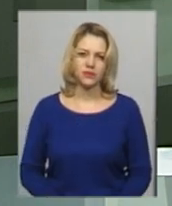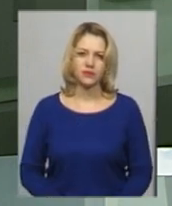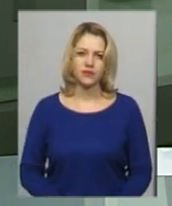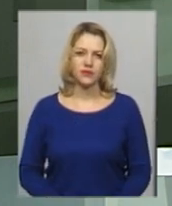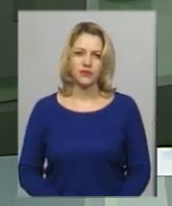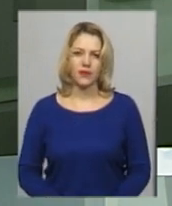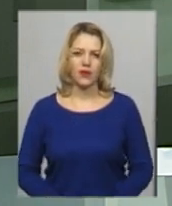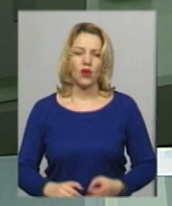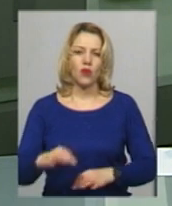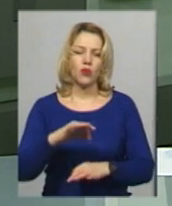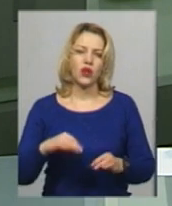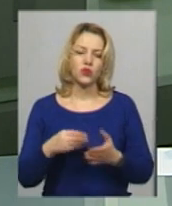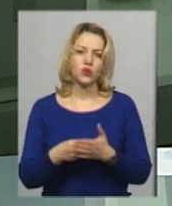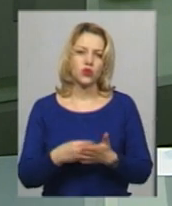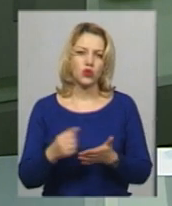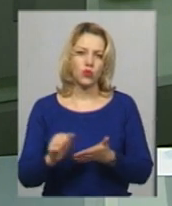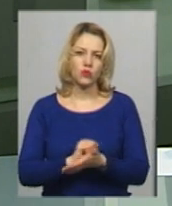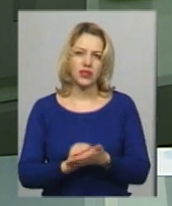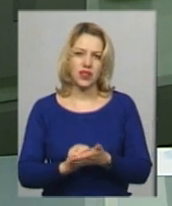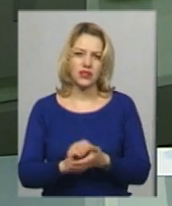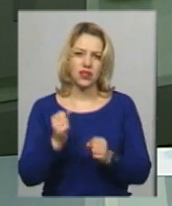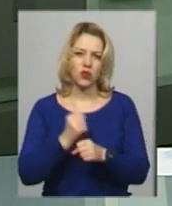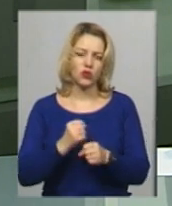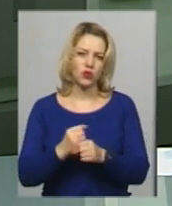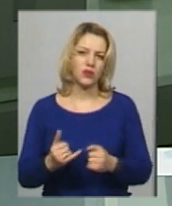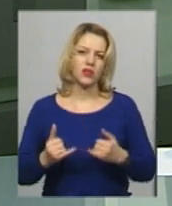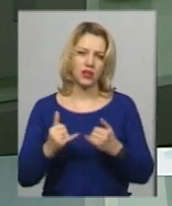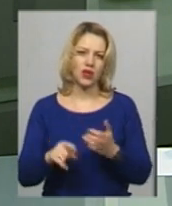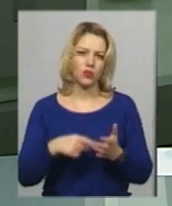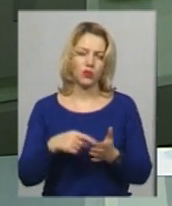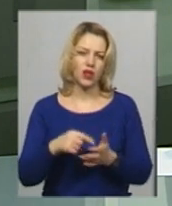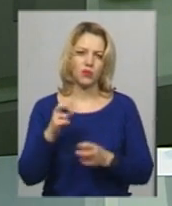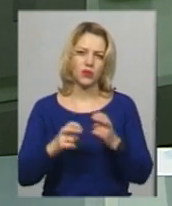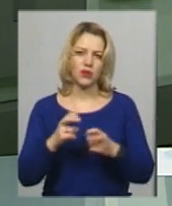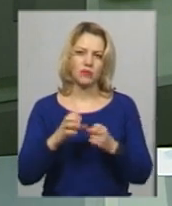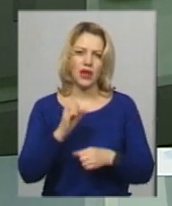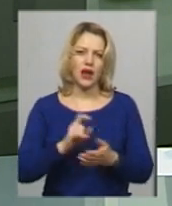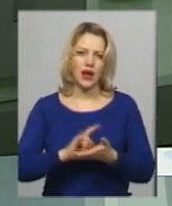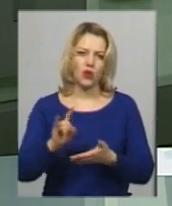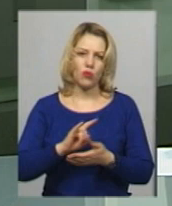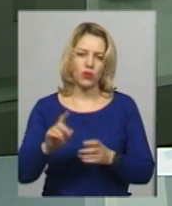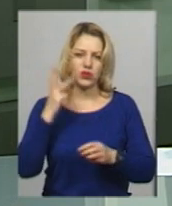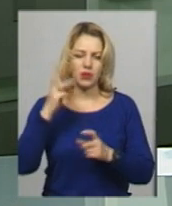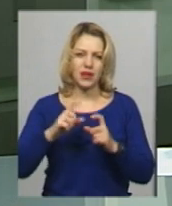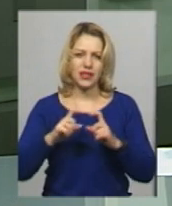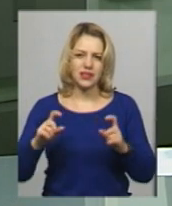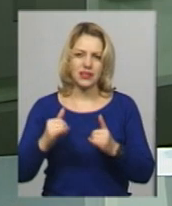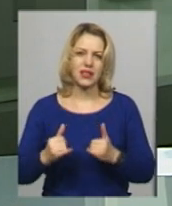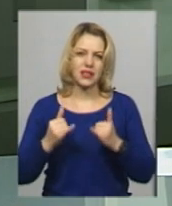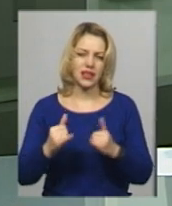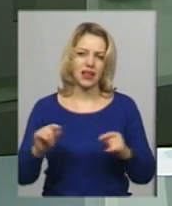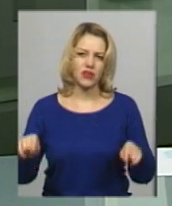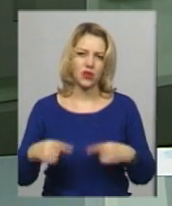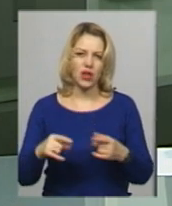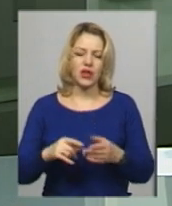Проект на кошторисну документацію розроблять для комунального підприємства «Аеропорт Хмельницький» для відновлення злітно